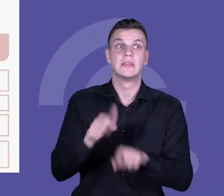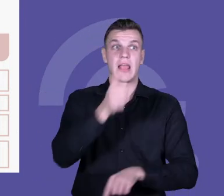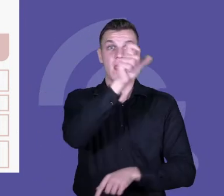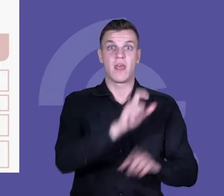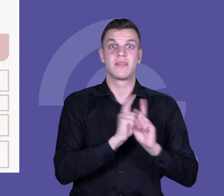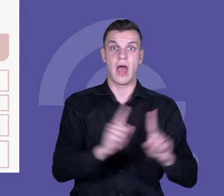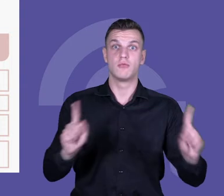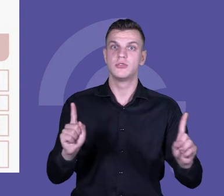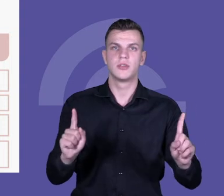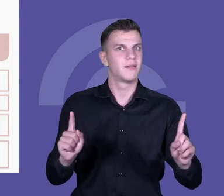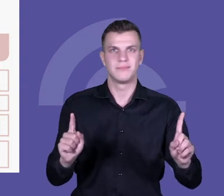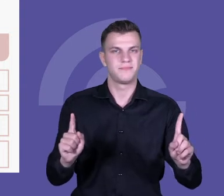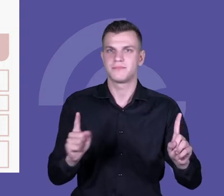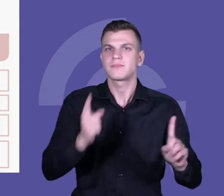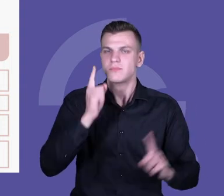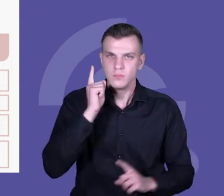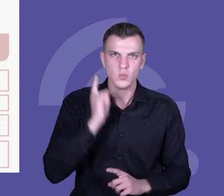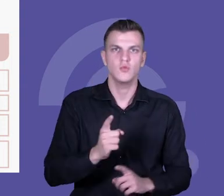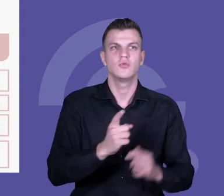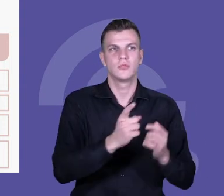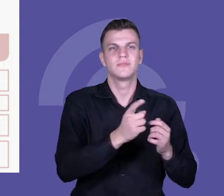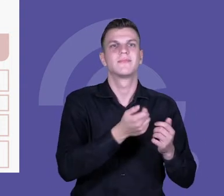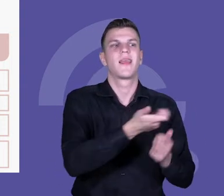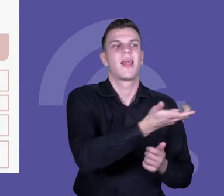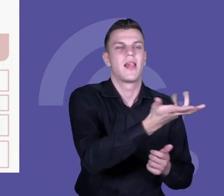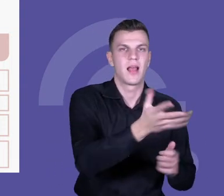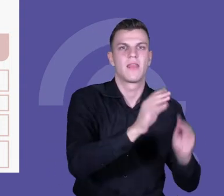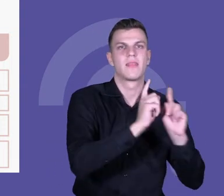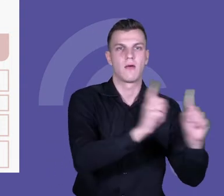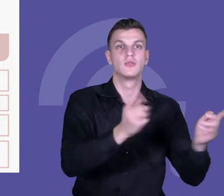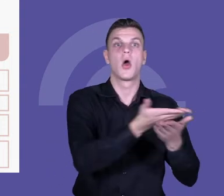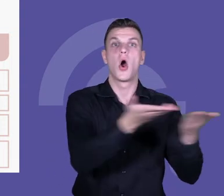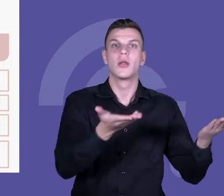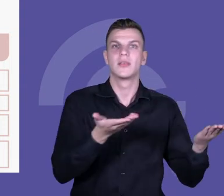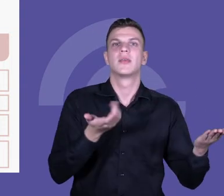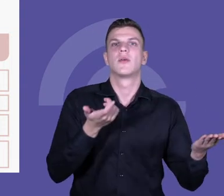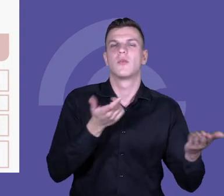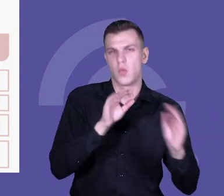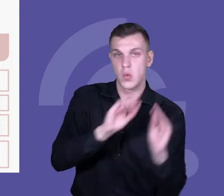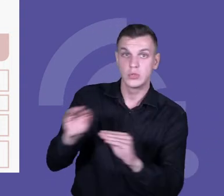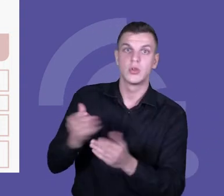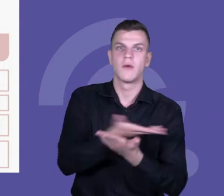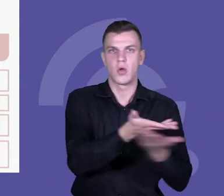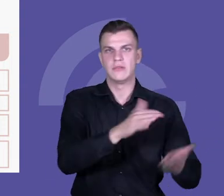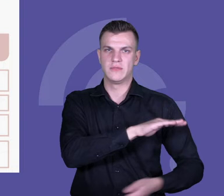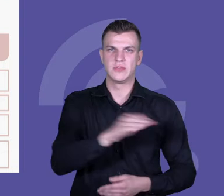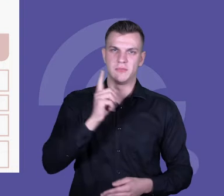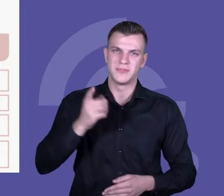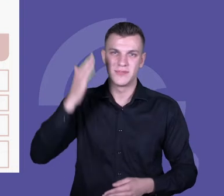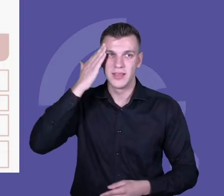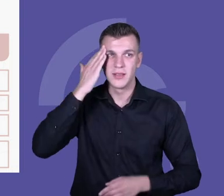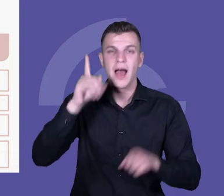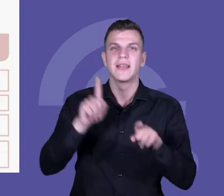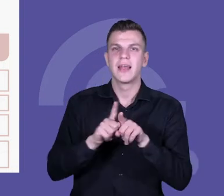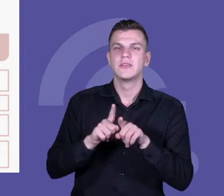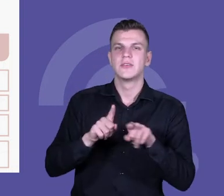przedmiocie nie ma wystarczający czasu, żeby taką kompetencję w całości rozwijać. No i ten element, który jest na slajdzie